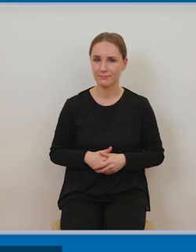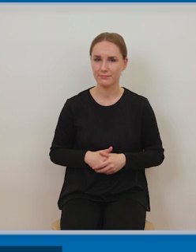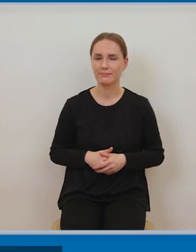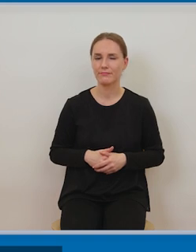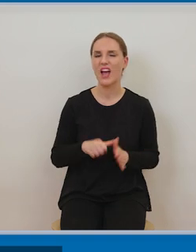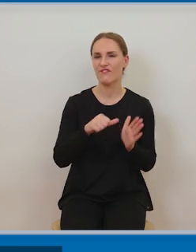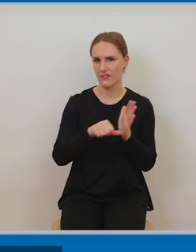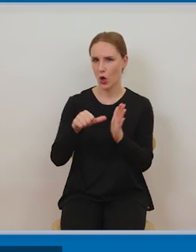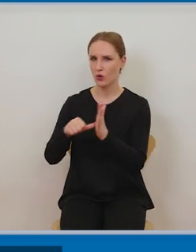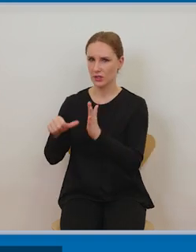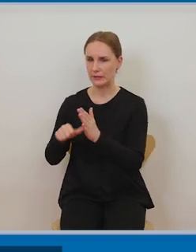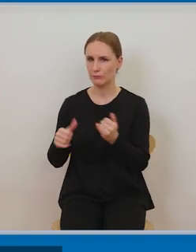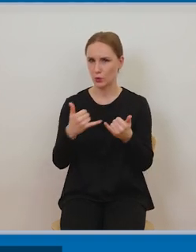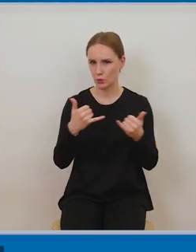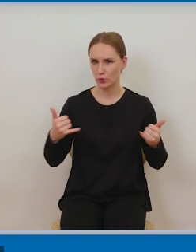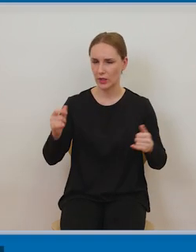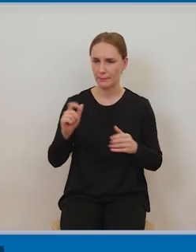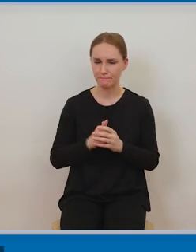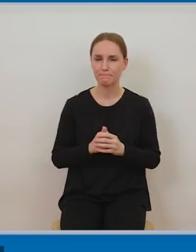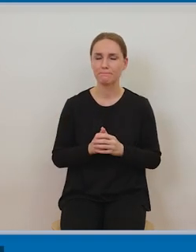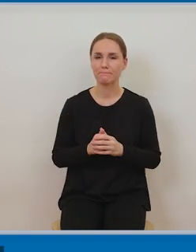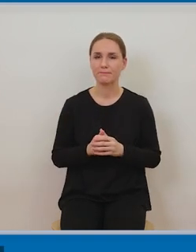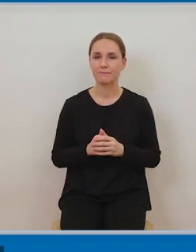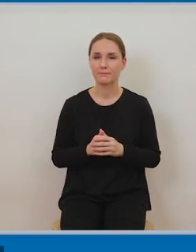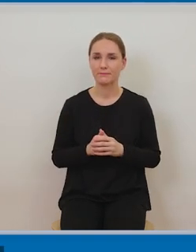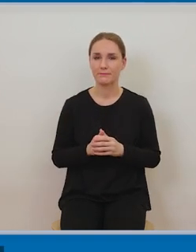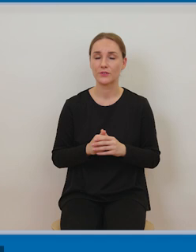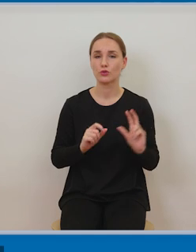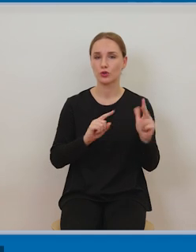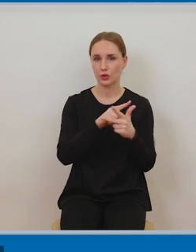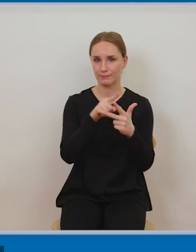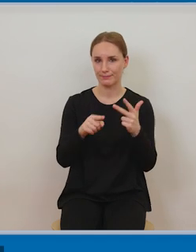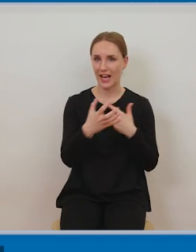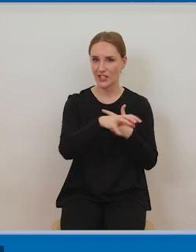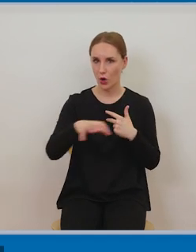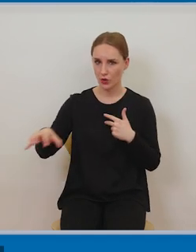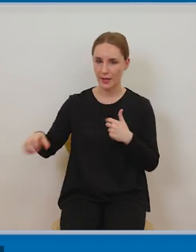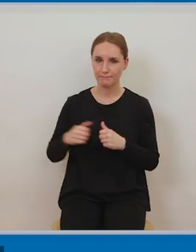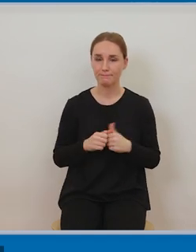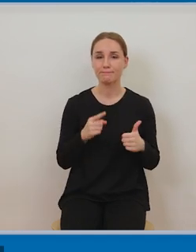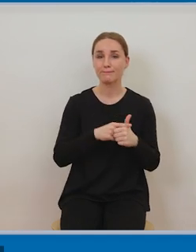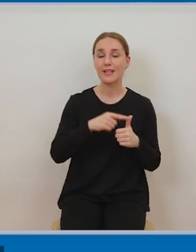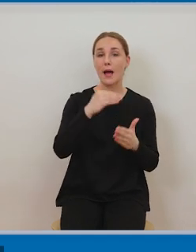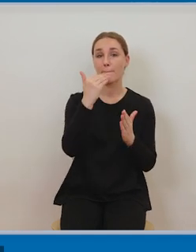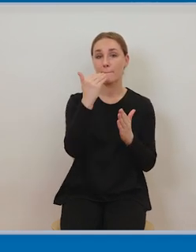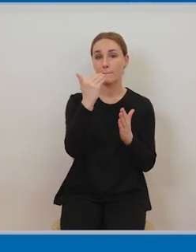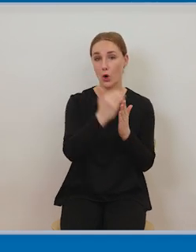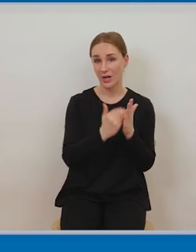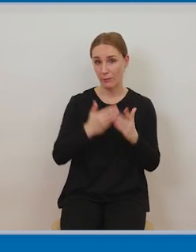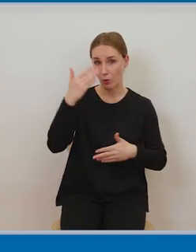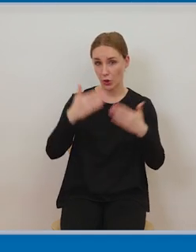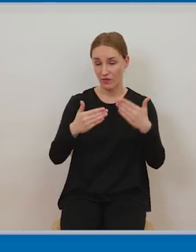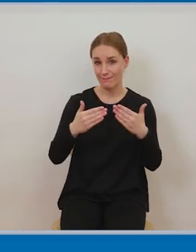możliwe jest ściągnięcie z internetu jakichś treści edukacyjnych różnego rodzaju opracowań materiałów